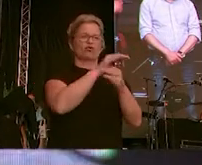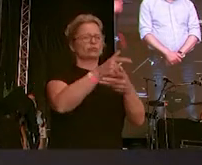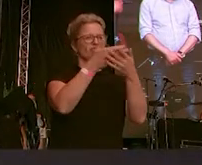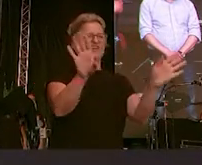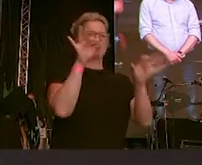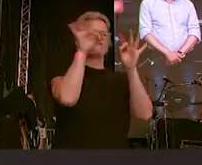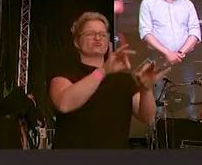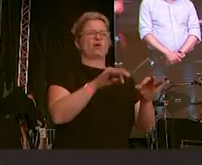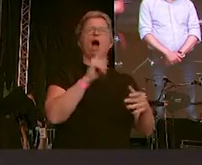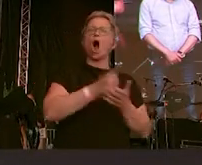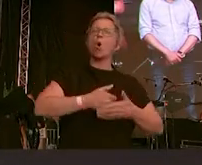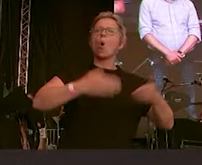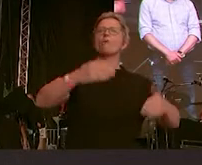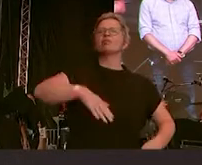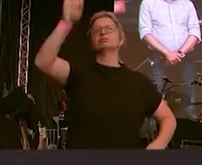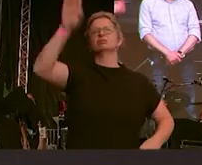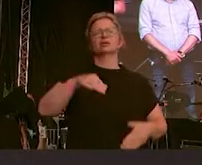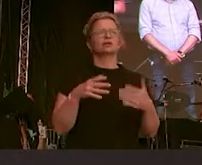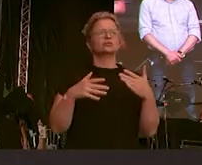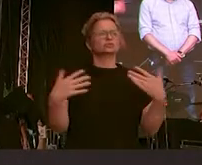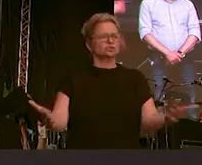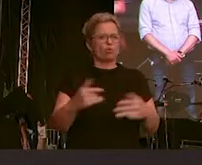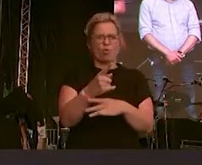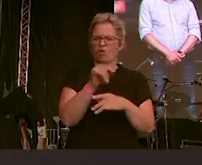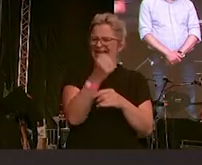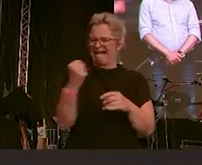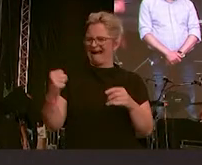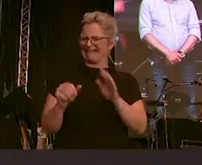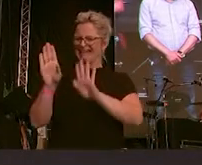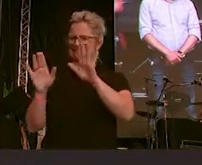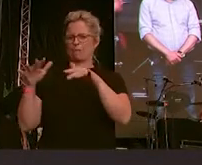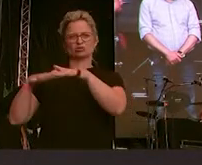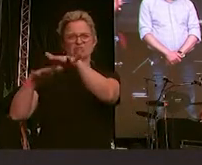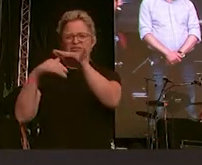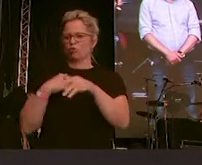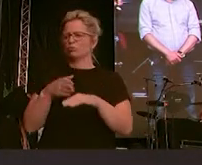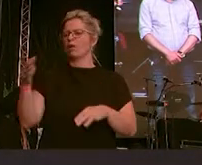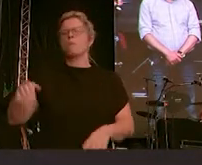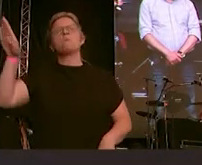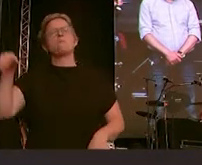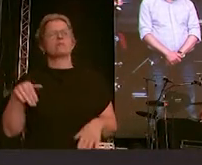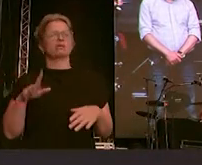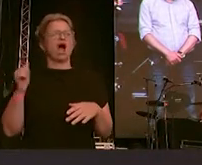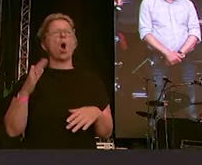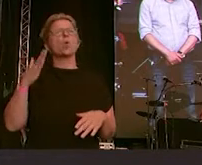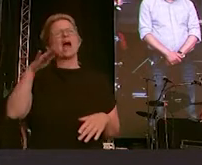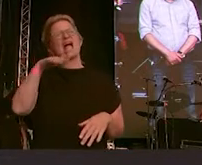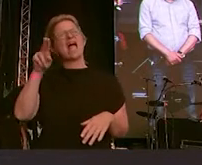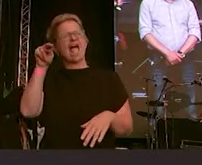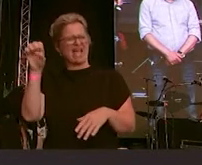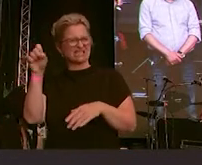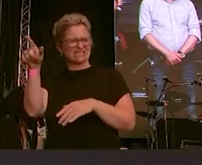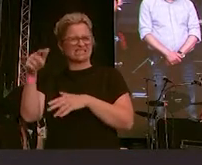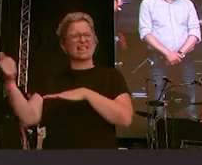Hitlergrußes am Rande rechter Demonstrationen, die Verharmlosung der nationalsozialistischen